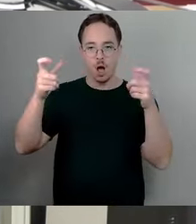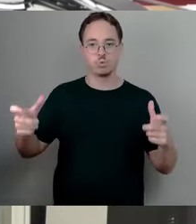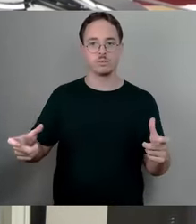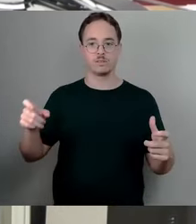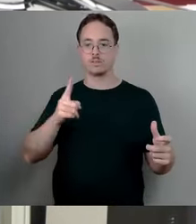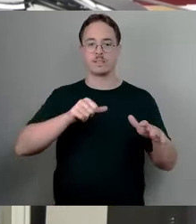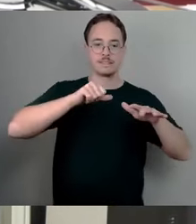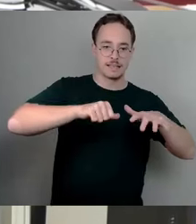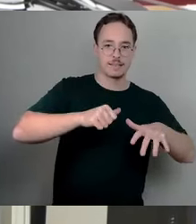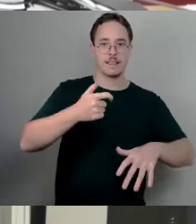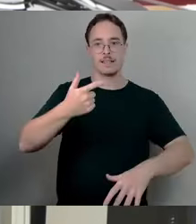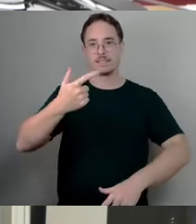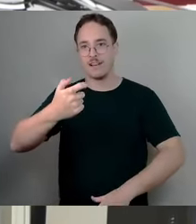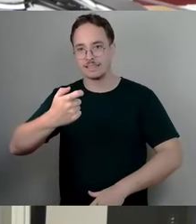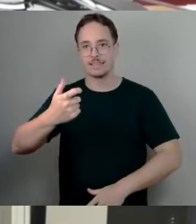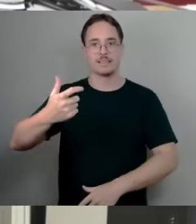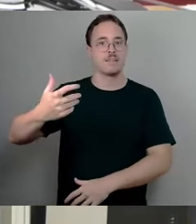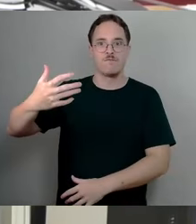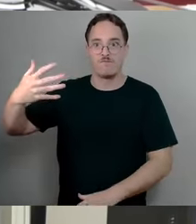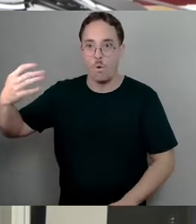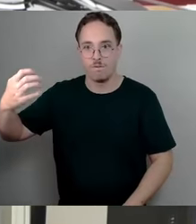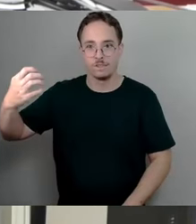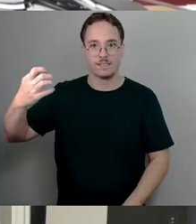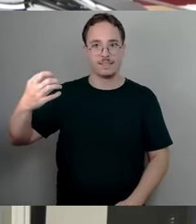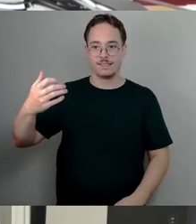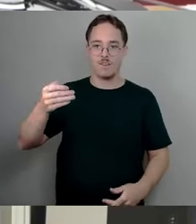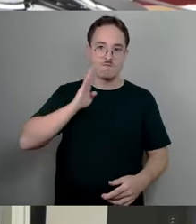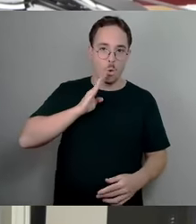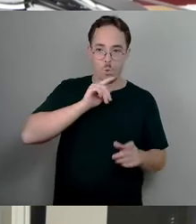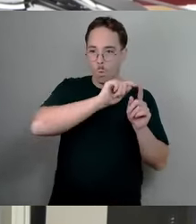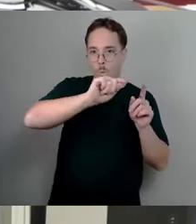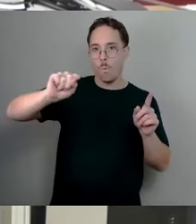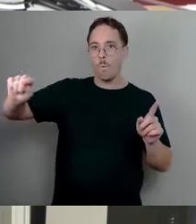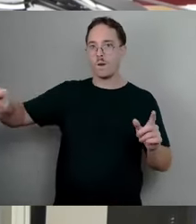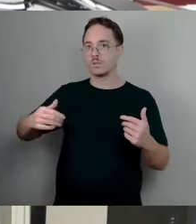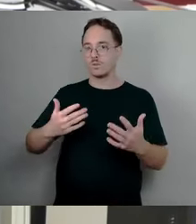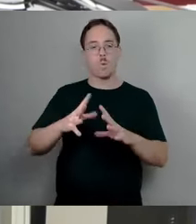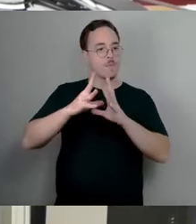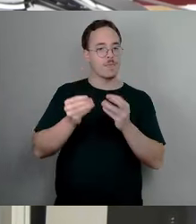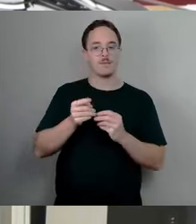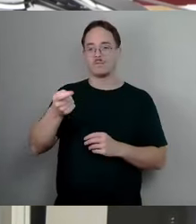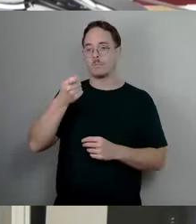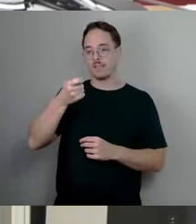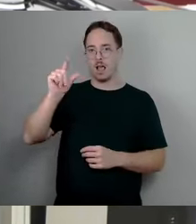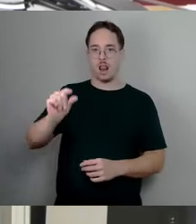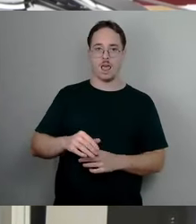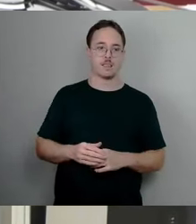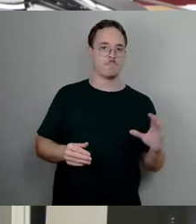je nachdem, dann ist das relativ gesehen ein sehr kleiner Betrag. Und wie gesagt, das muss man sich